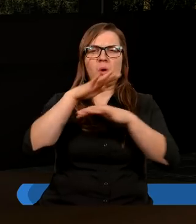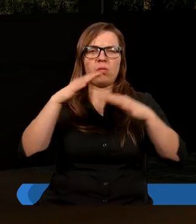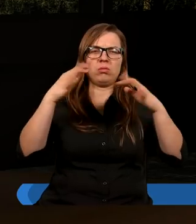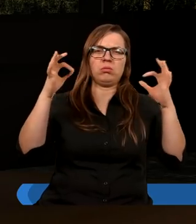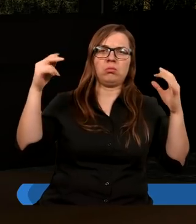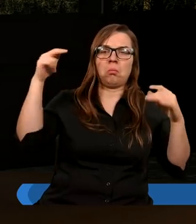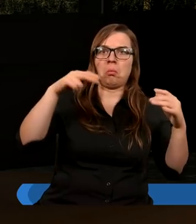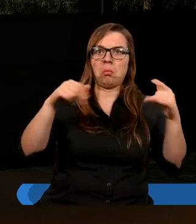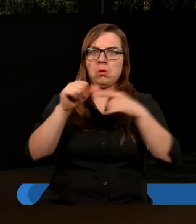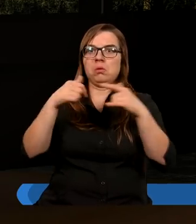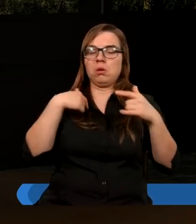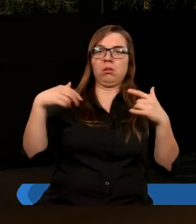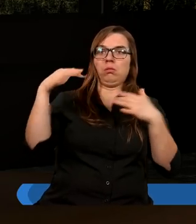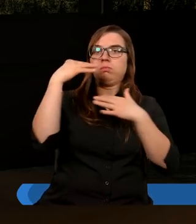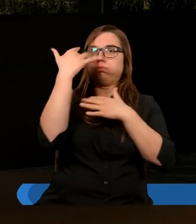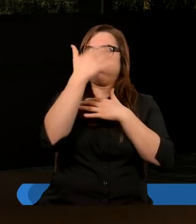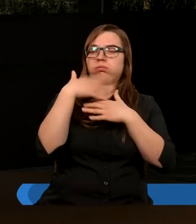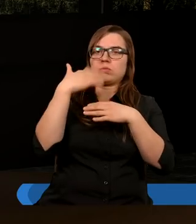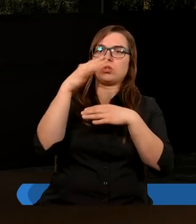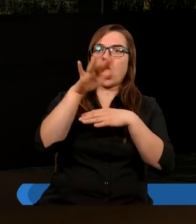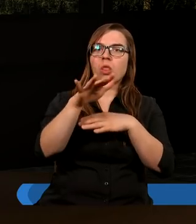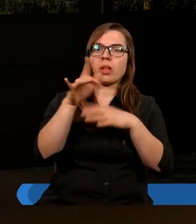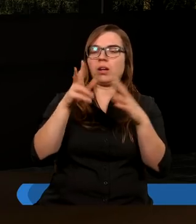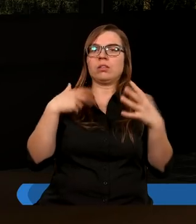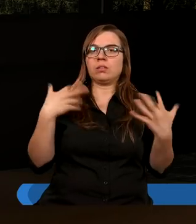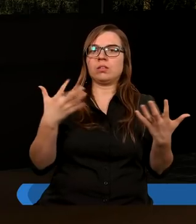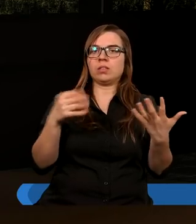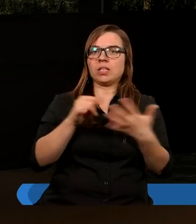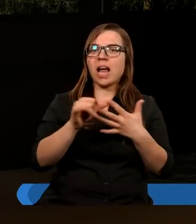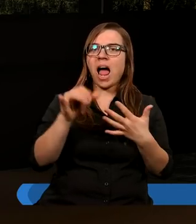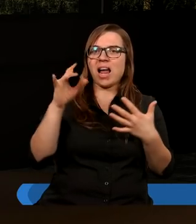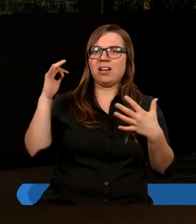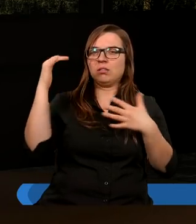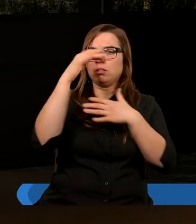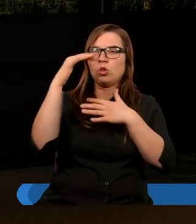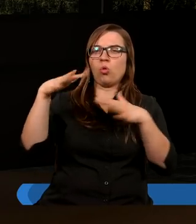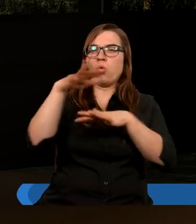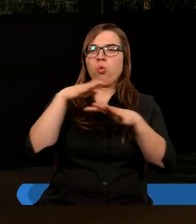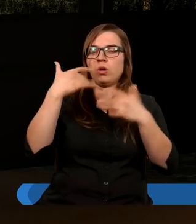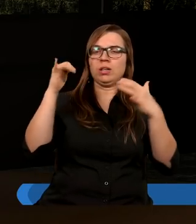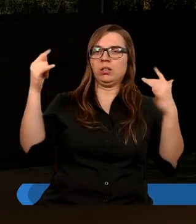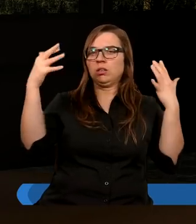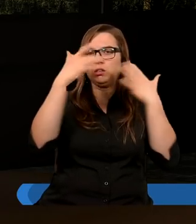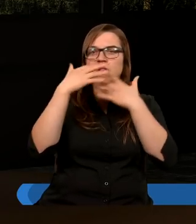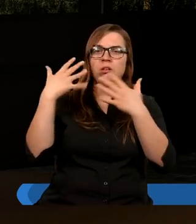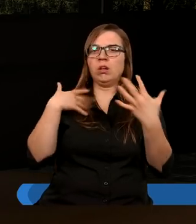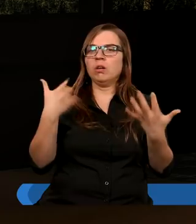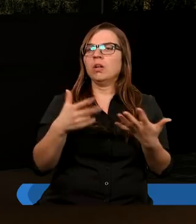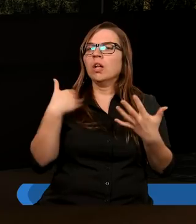stwory zstępują z nieba i ja jeszcze mam tego dotykać. Ba, nawet jeść. Co prawda była